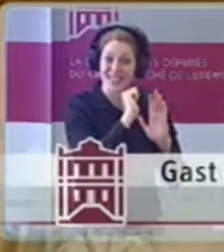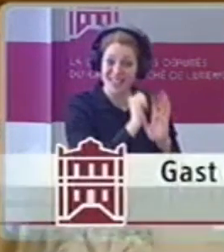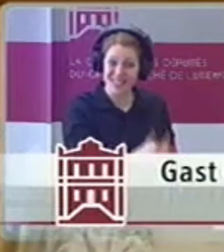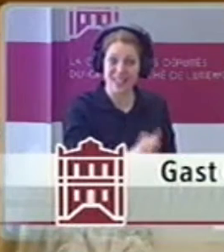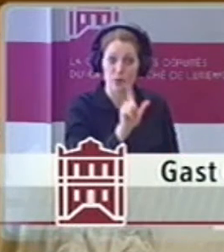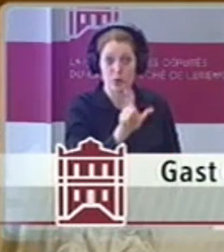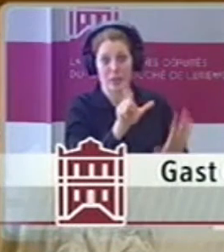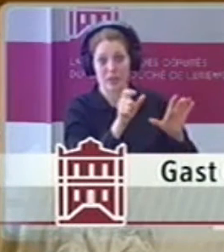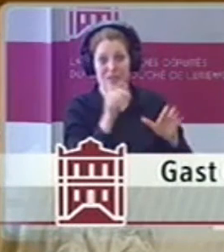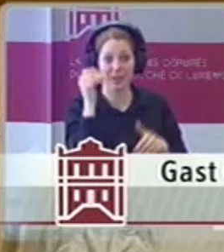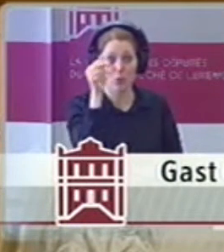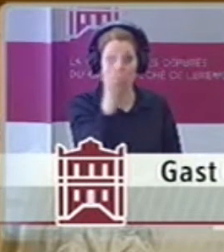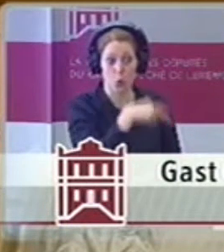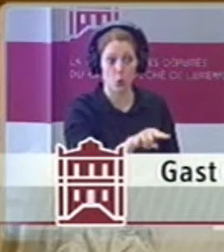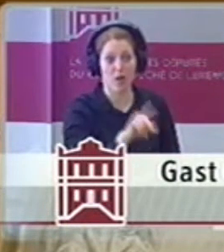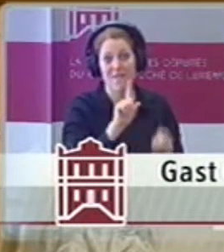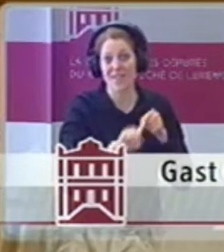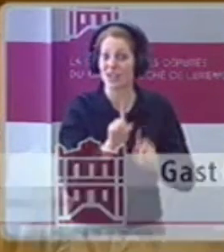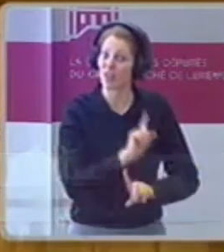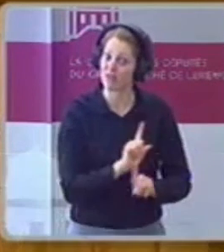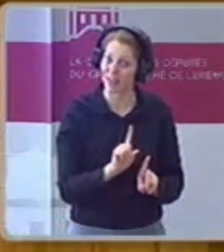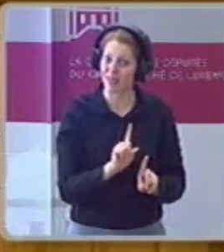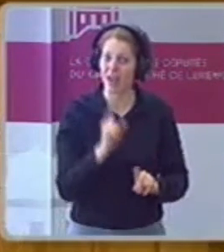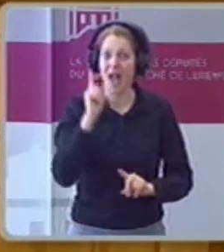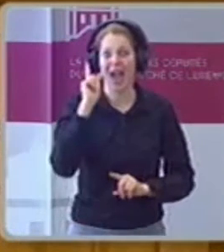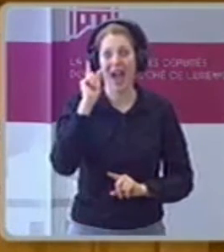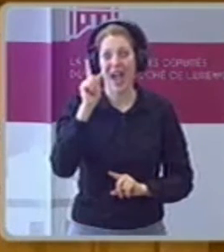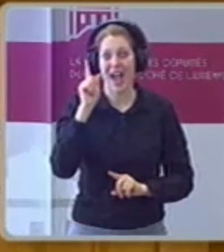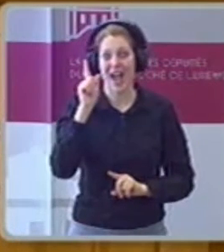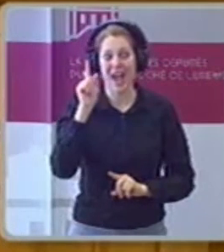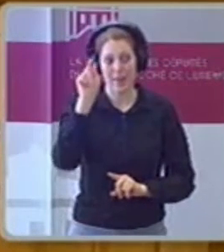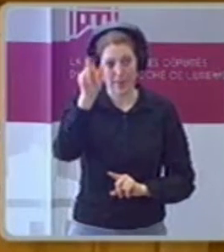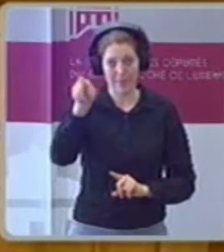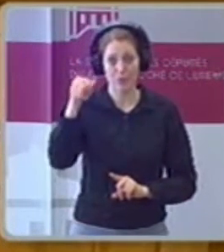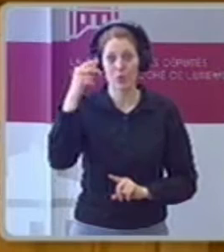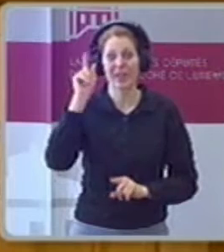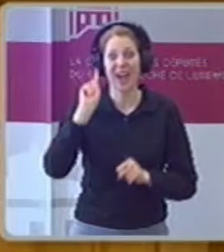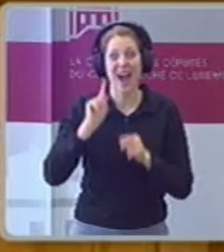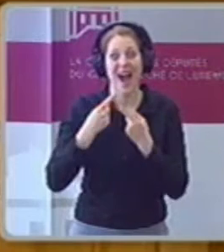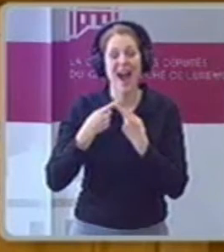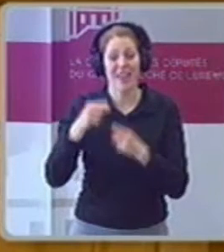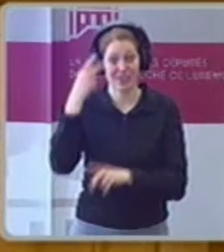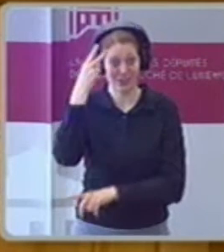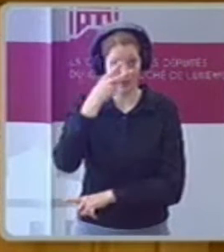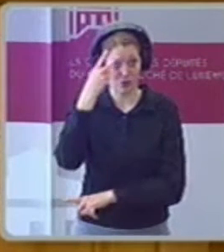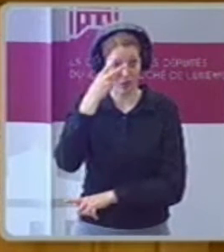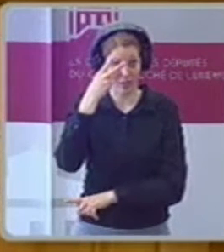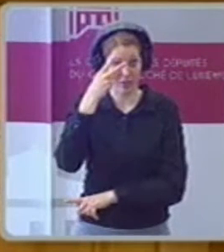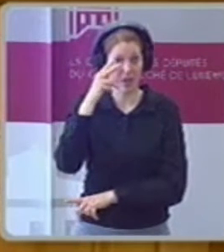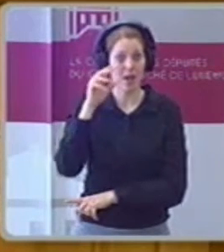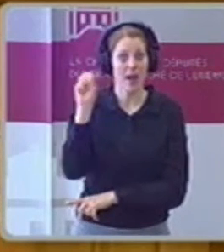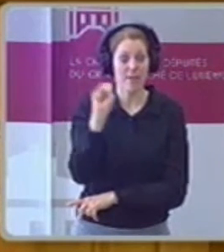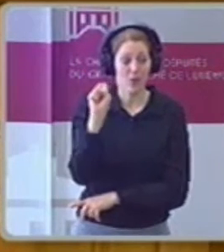verstehen. Denn das wurde nicht vom Staatsbudget, und es wurde auch nicht dafür geschwört, dass die